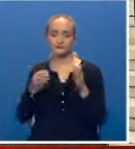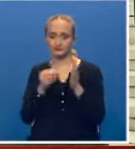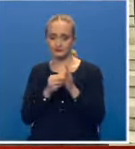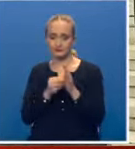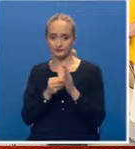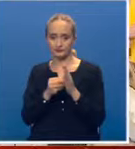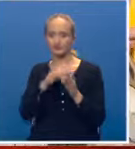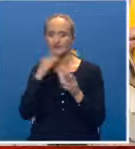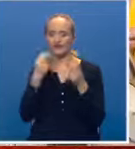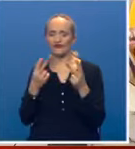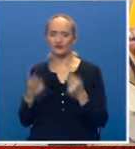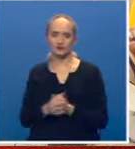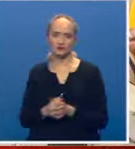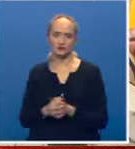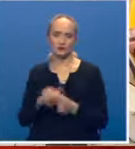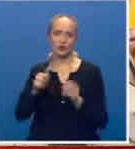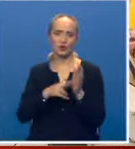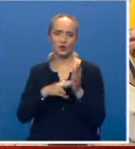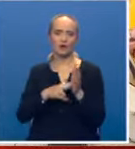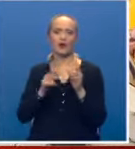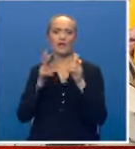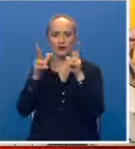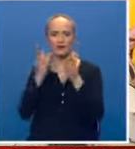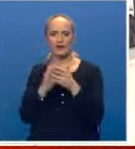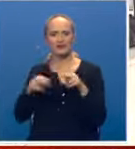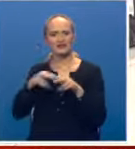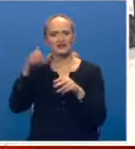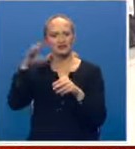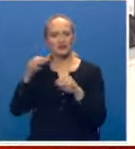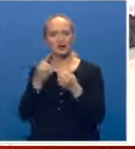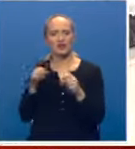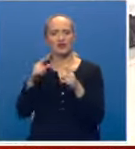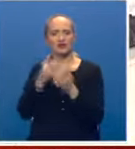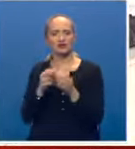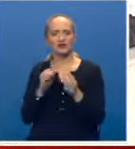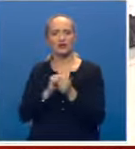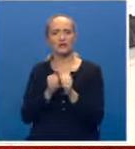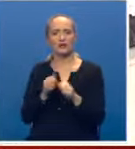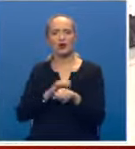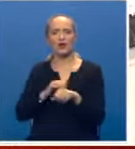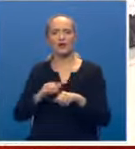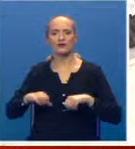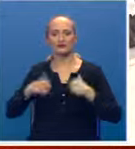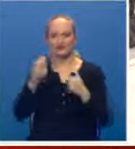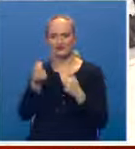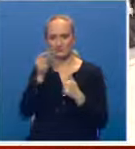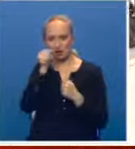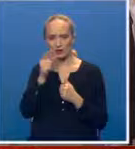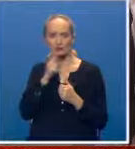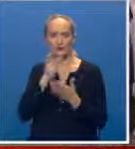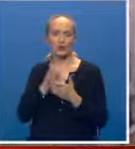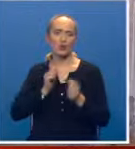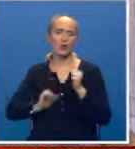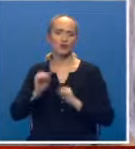način mnogo. Julski ustanah bio je odraz najsvijetli i slobodarskih težnji, ali i borbe za goli opstanak srpskog naroda kojim je bila